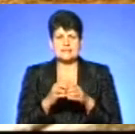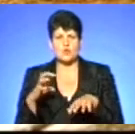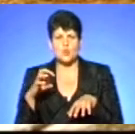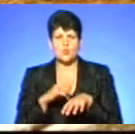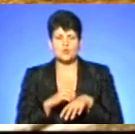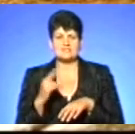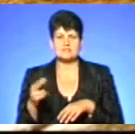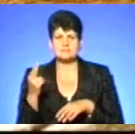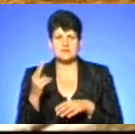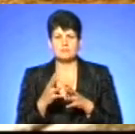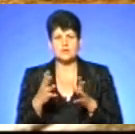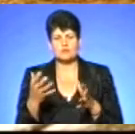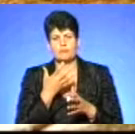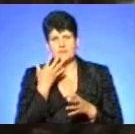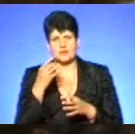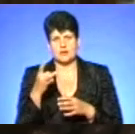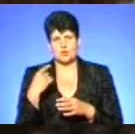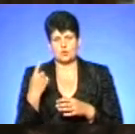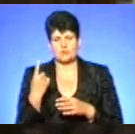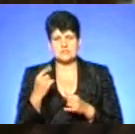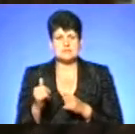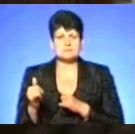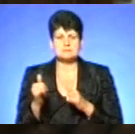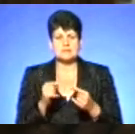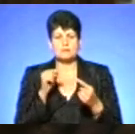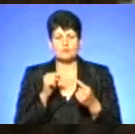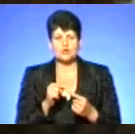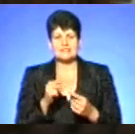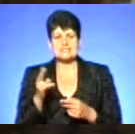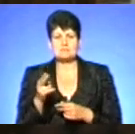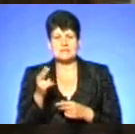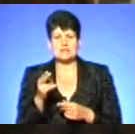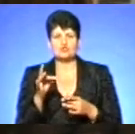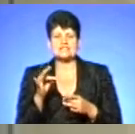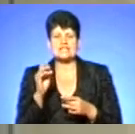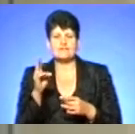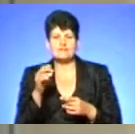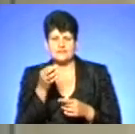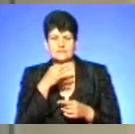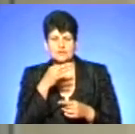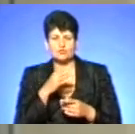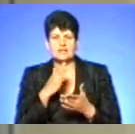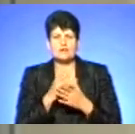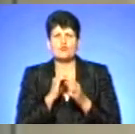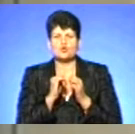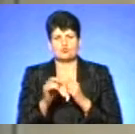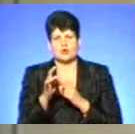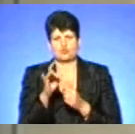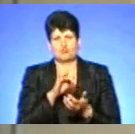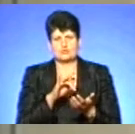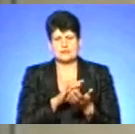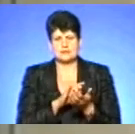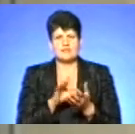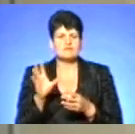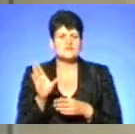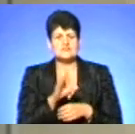змій. Степільшого в південних районах області. Забезпечення проти змійними сироватками, кажуть, є в кожному районному центрі. На даний момент